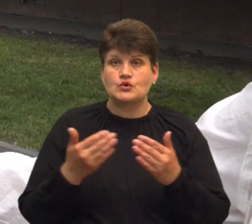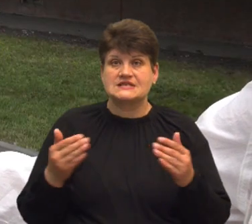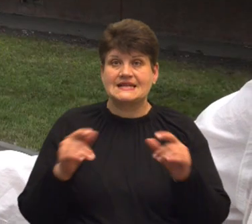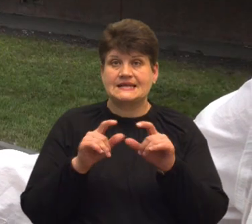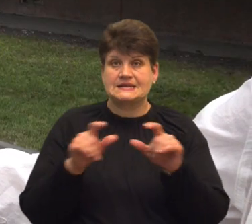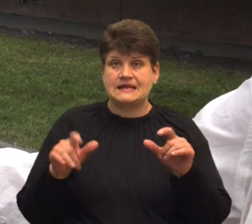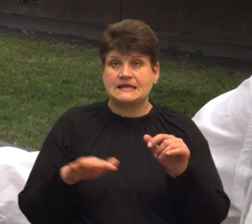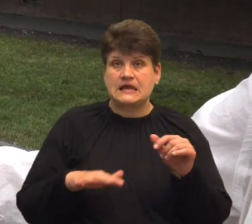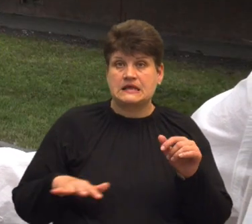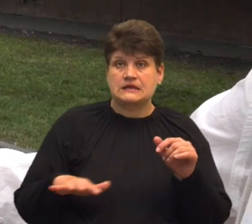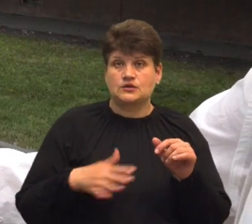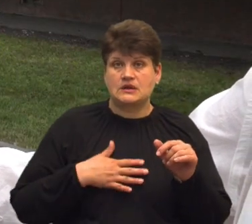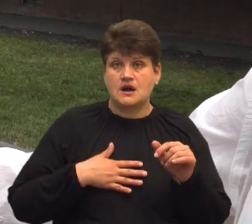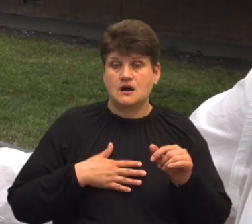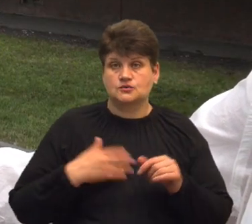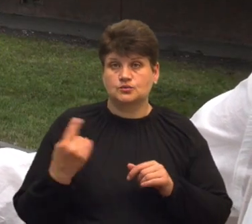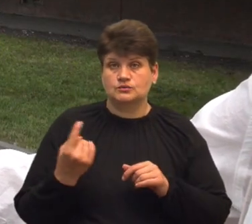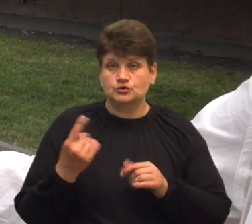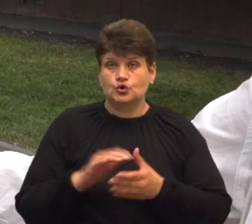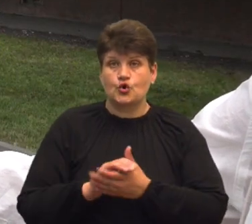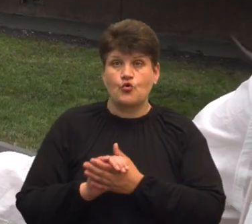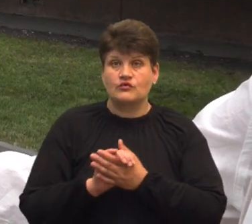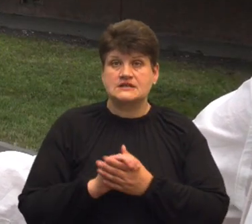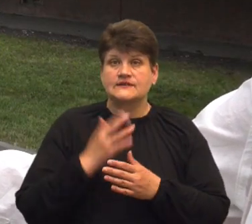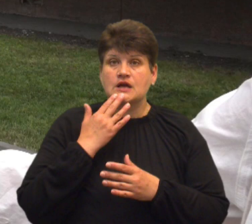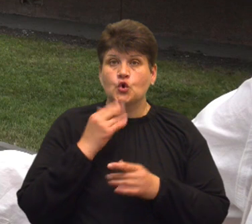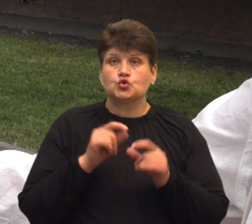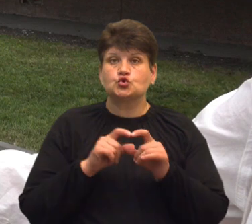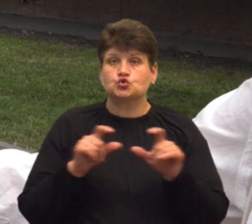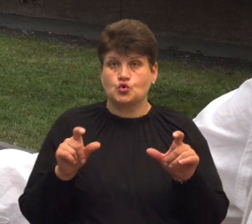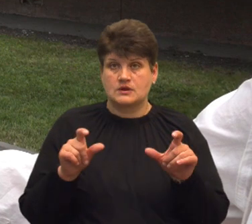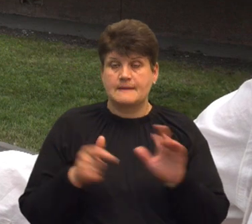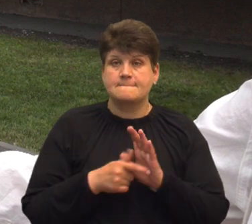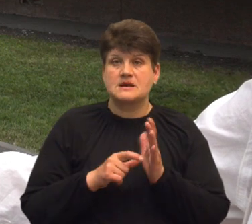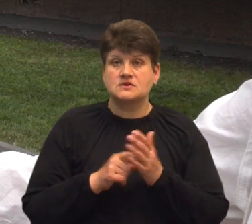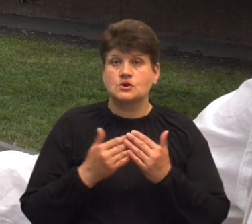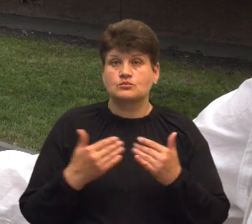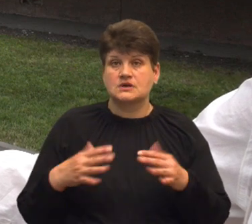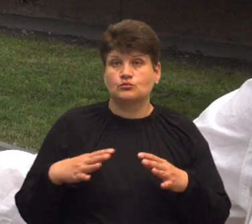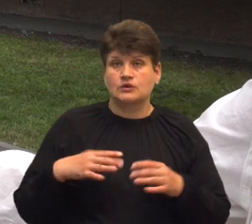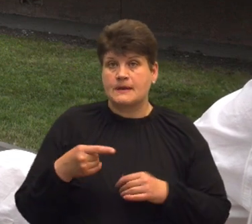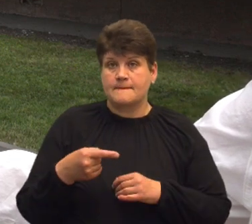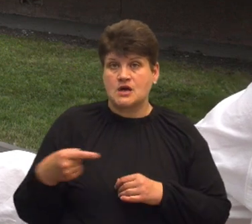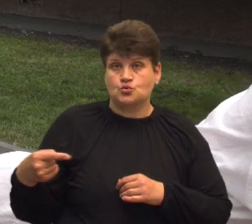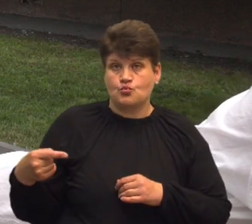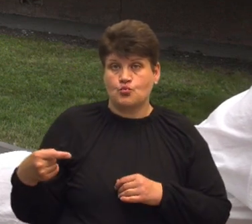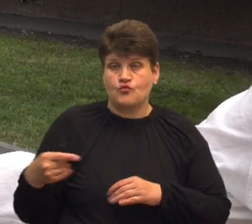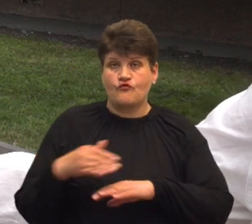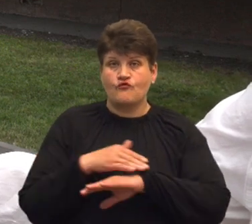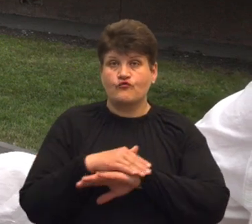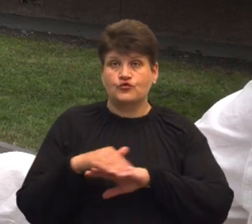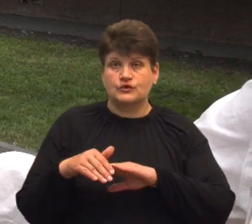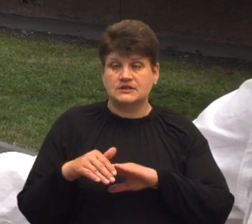території нашого краю «Товариство народної школи». Приміщення музею знаходилося на першому поверсі по вулиці